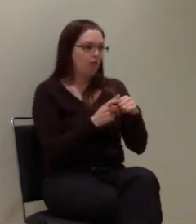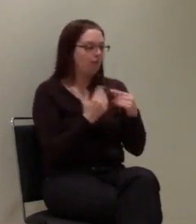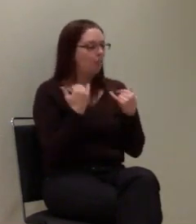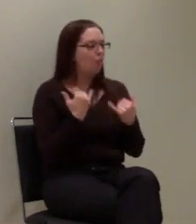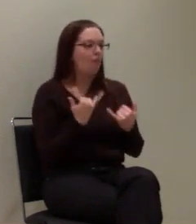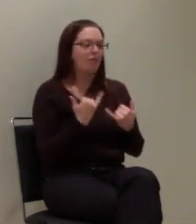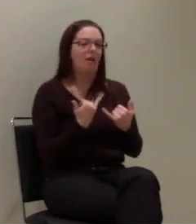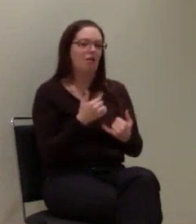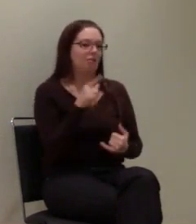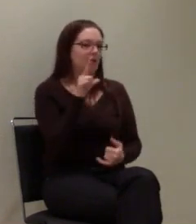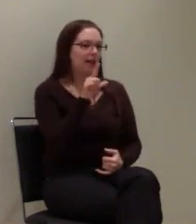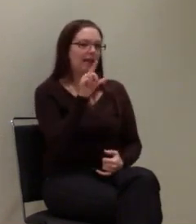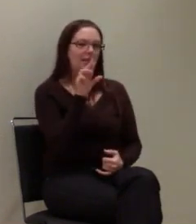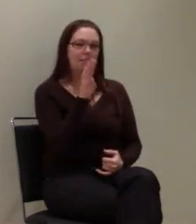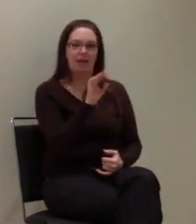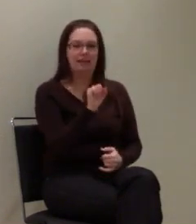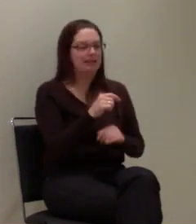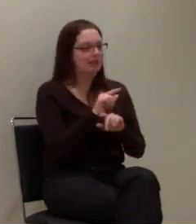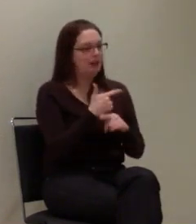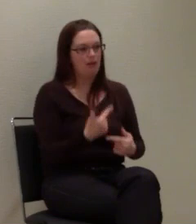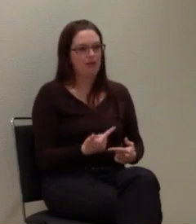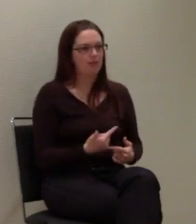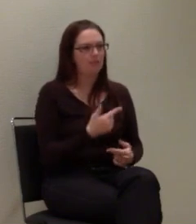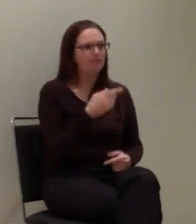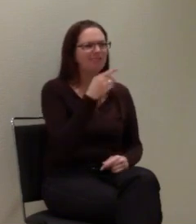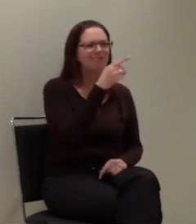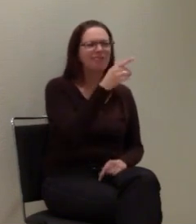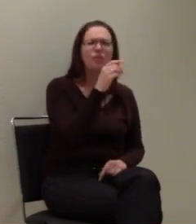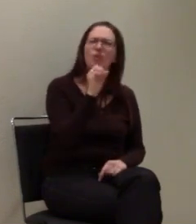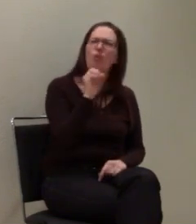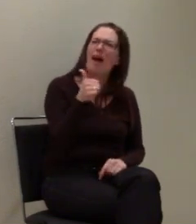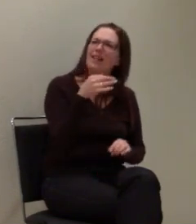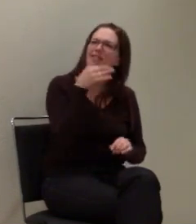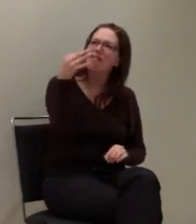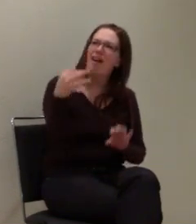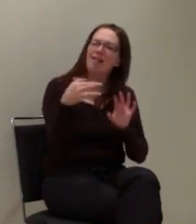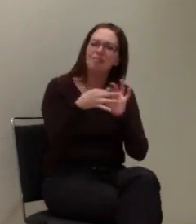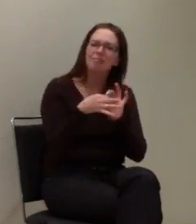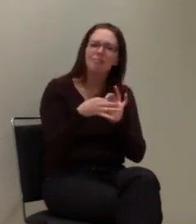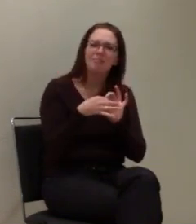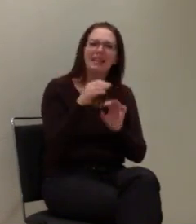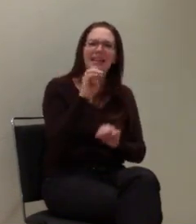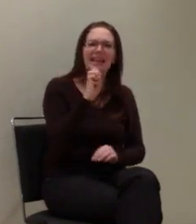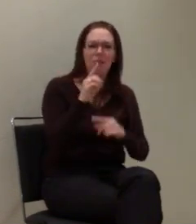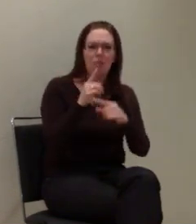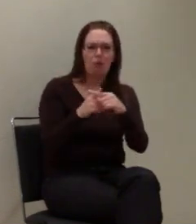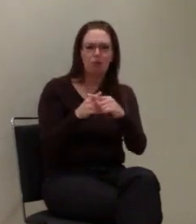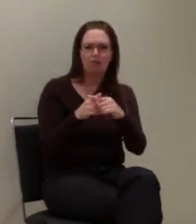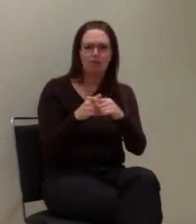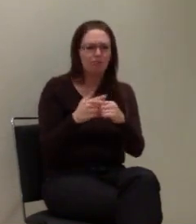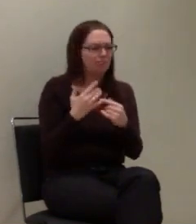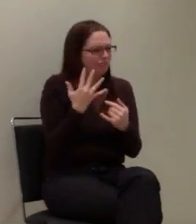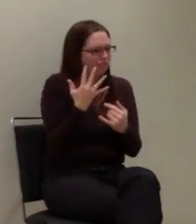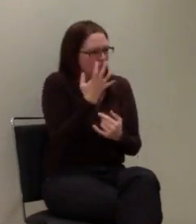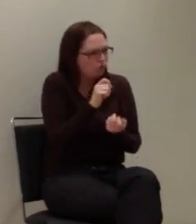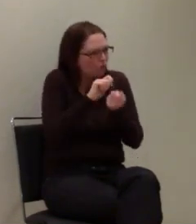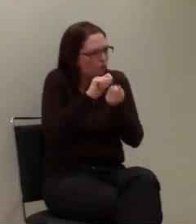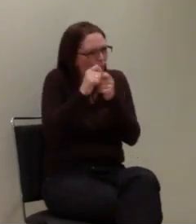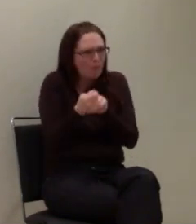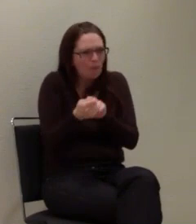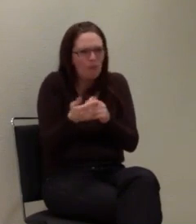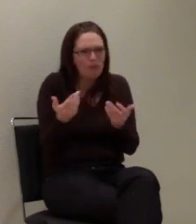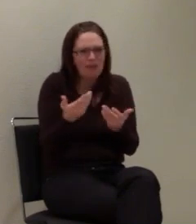kein LBS mehr hat. Vielleicht gerade noch eine Frage dazu. Jetzt sind Sie bestimmt mit E-Plus im Gespräch. Wie denkt E-Plus das Problem aufzufangen?